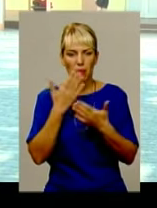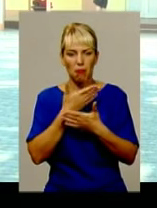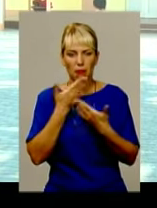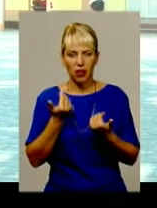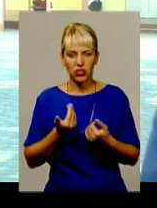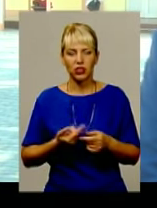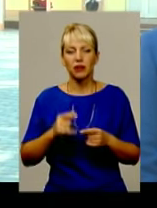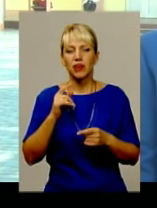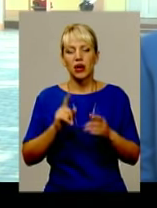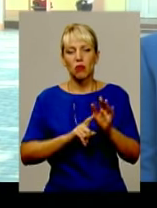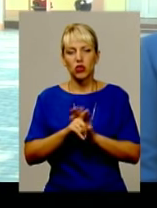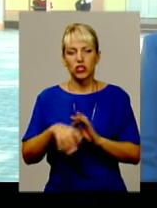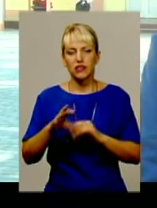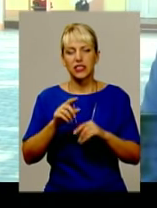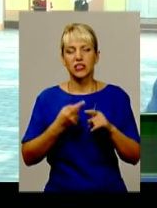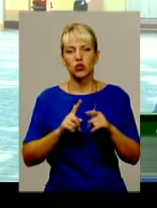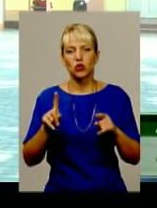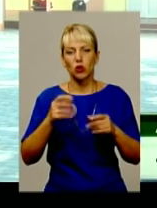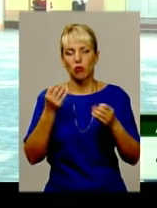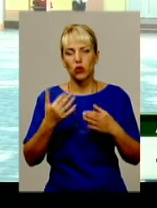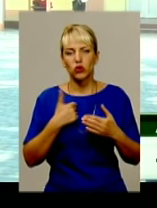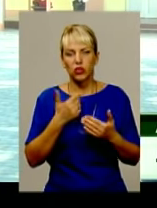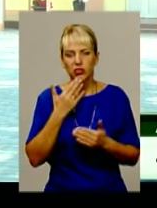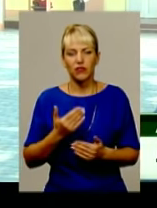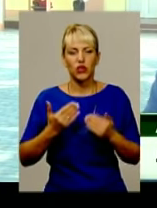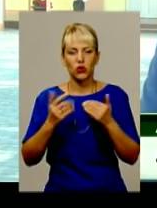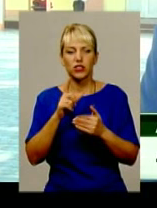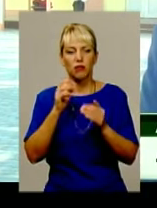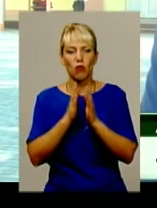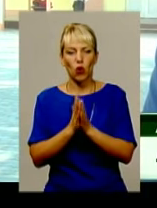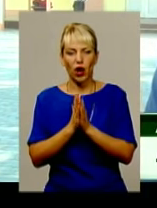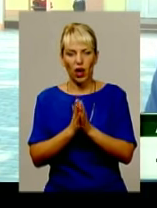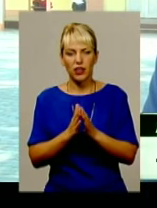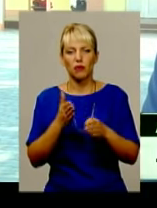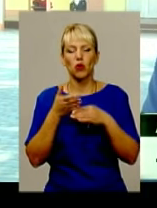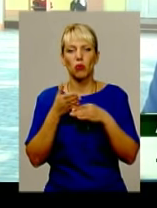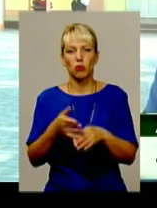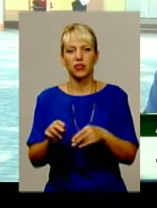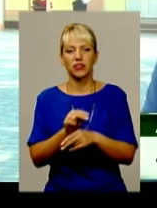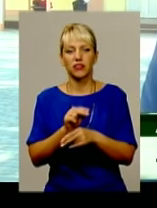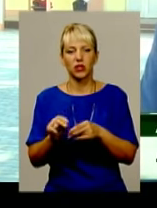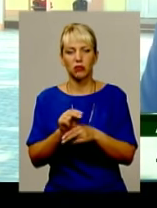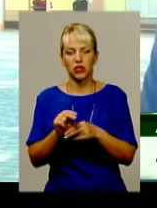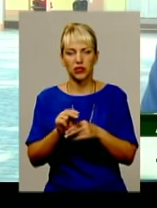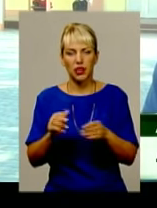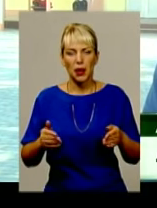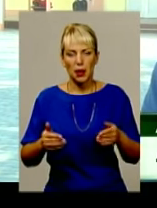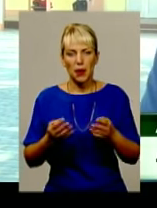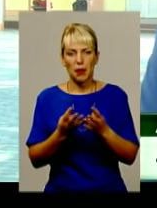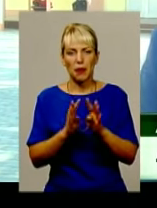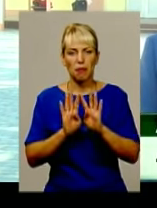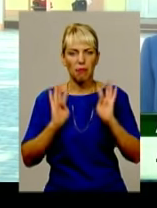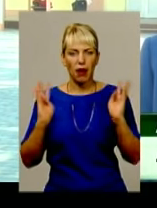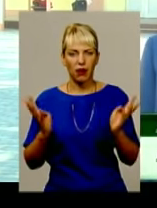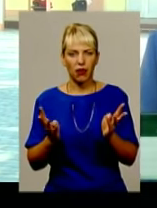Почалося все з того, що просто до нас звернулися проханням допомогти відремонтувати паркан на вкругі